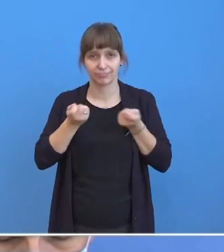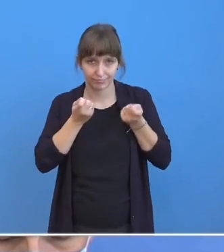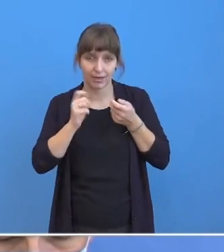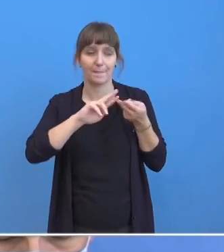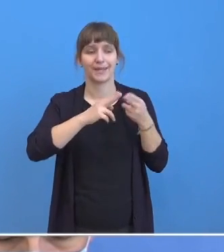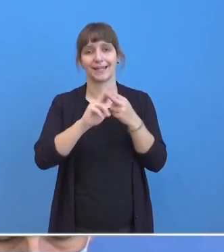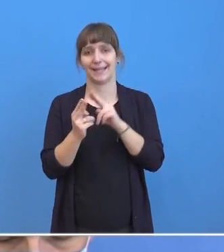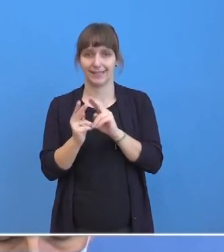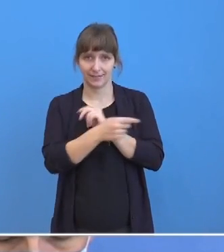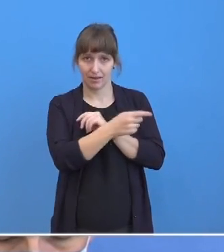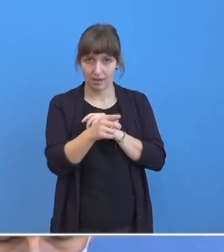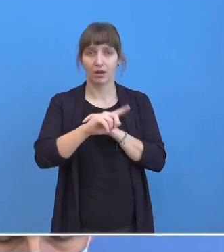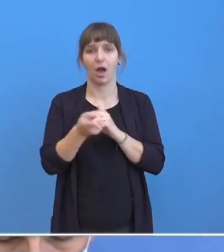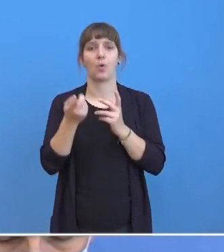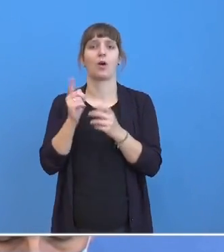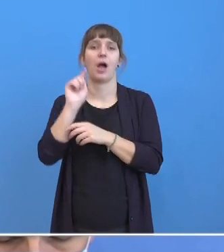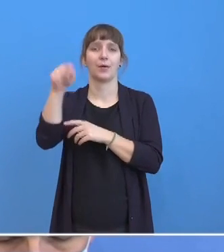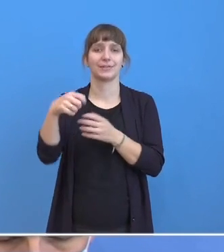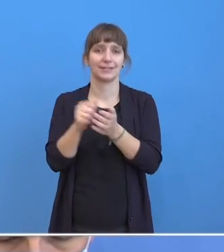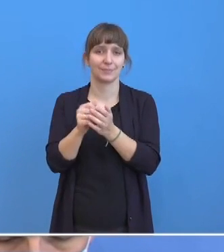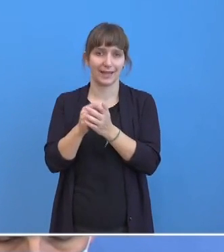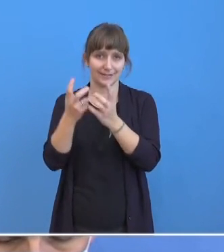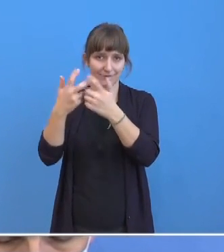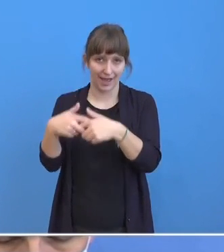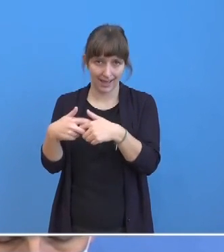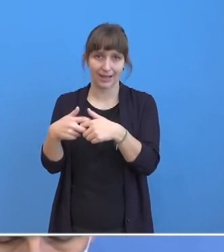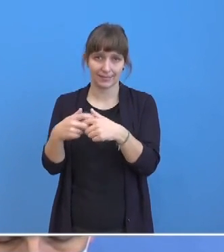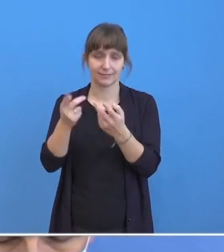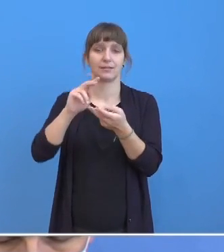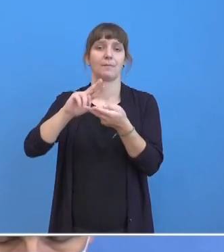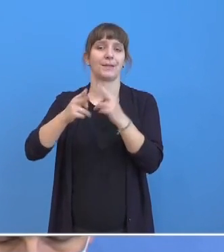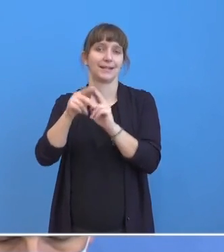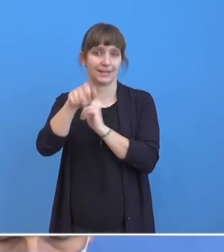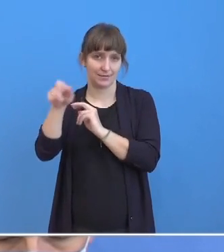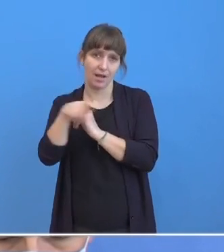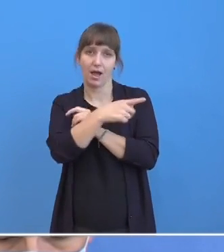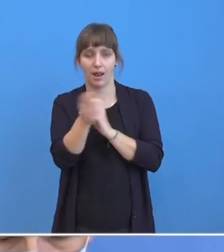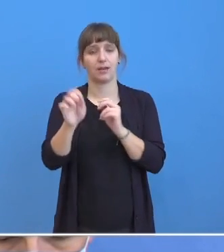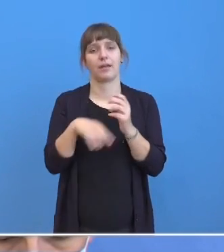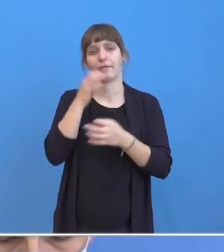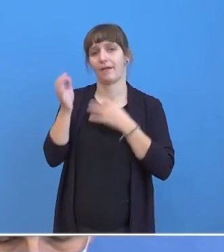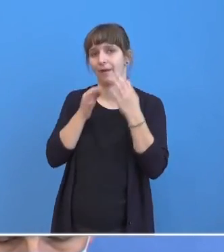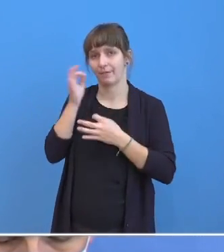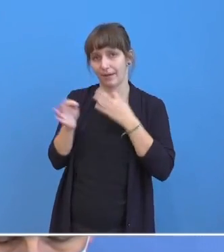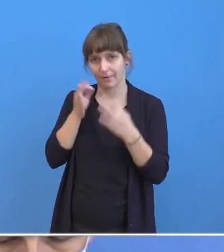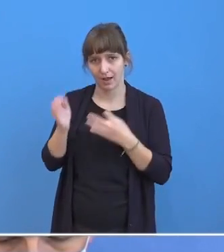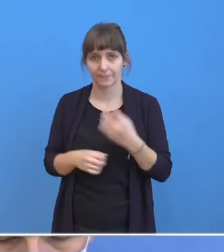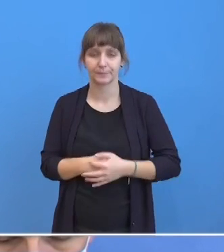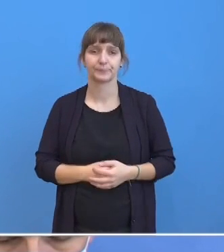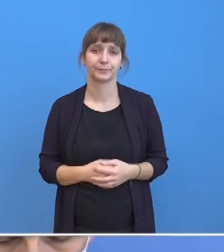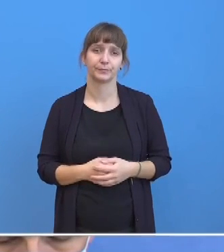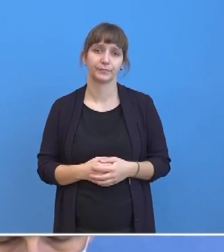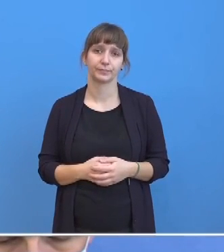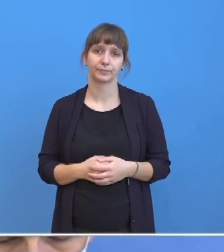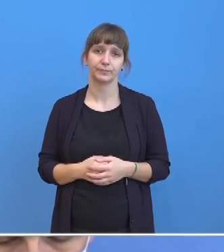der Bundespressekonferenz sowie des Vereins der Auslandspresse hier ihre Fragen stellen können.